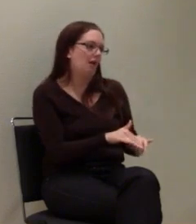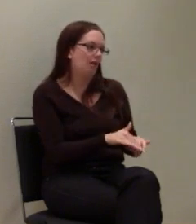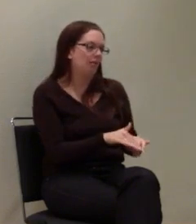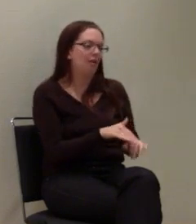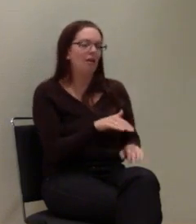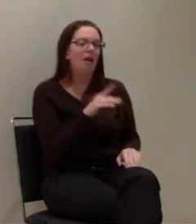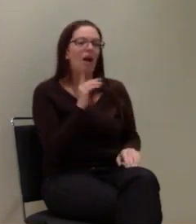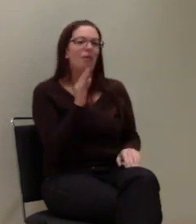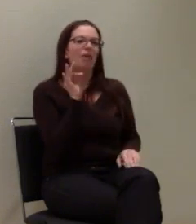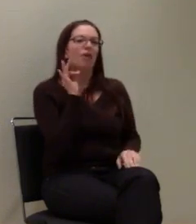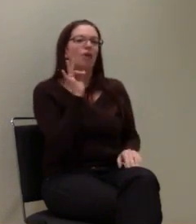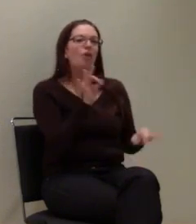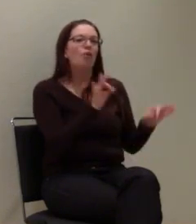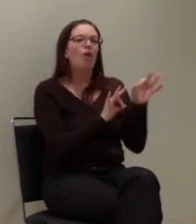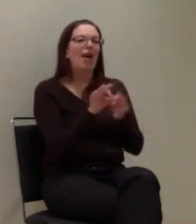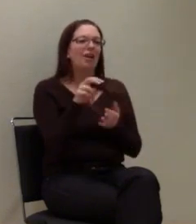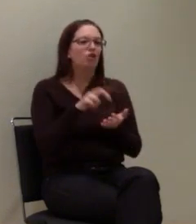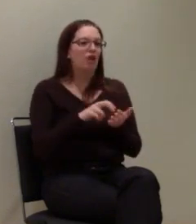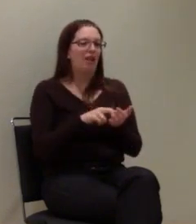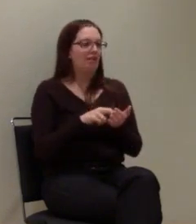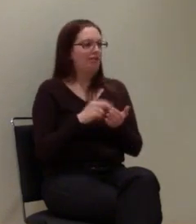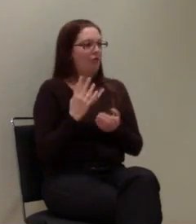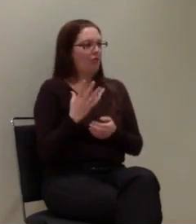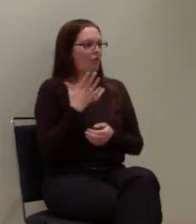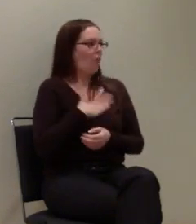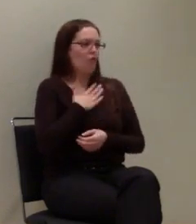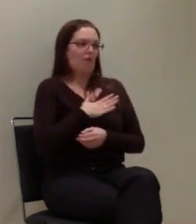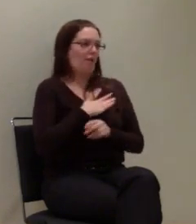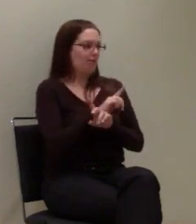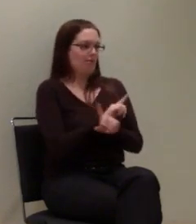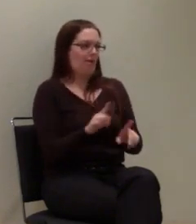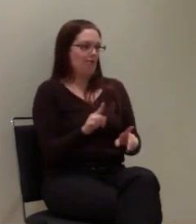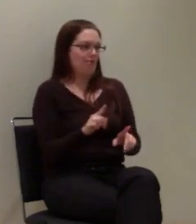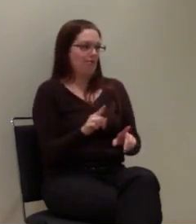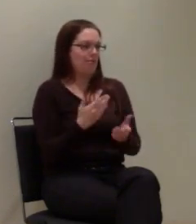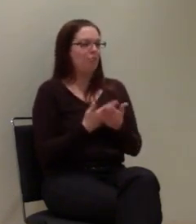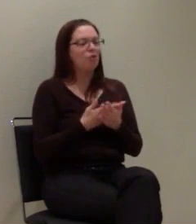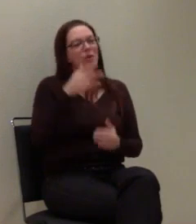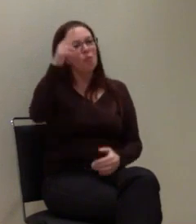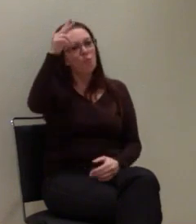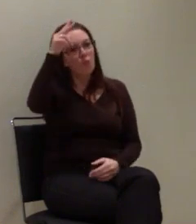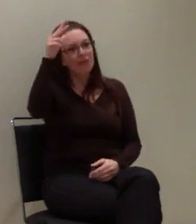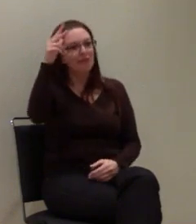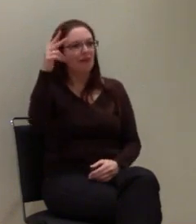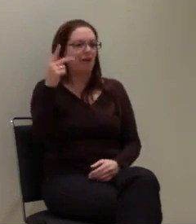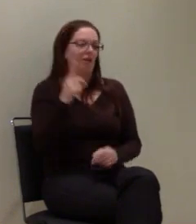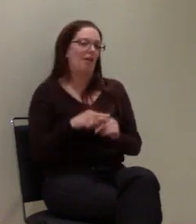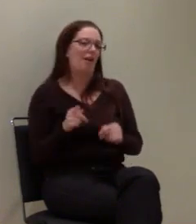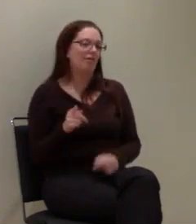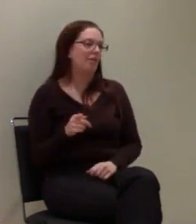Leitstellen ist oder für die Polizeien, wie das jetzt über unser System eventuell möglich ist.